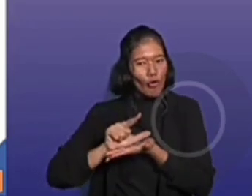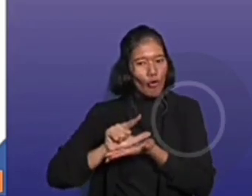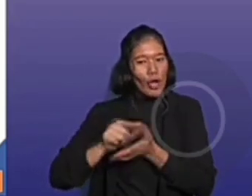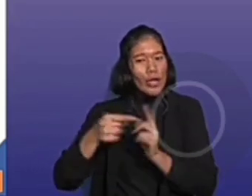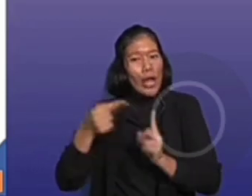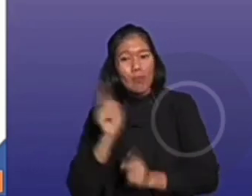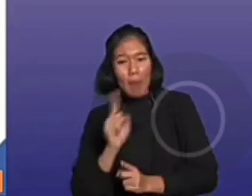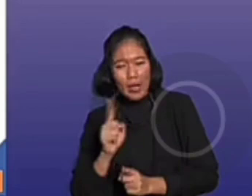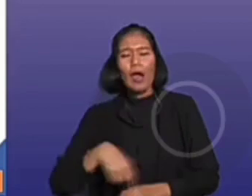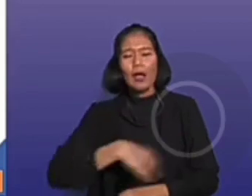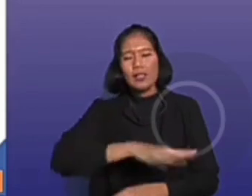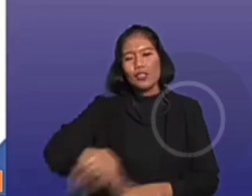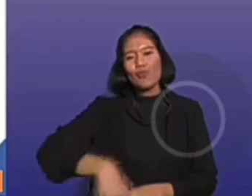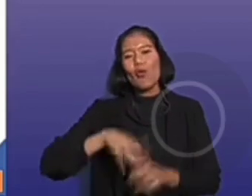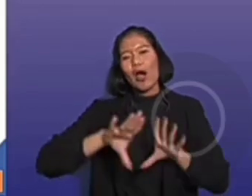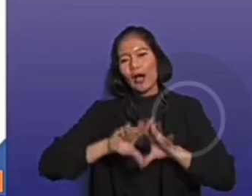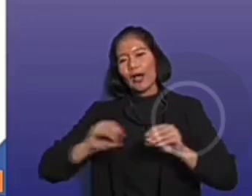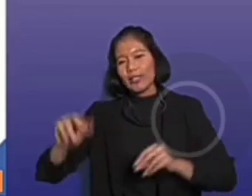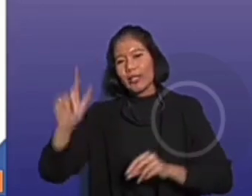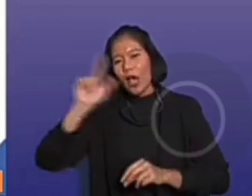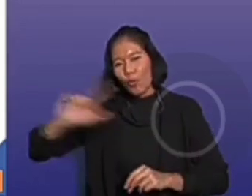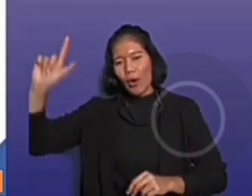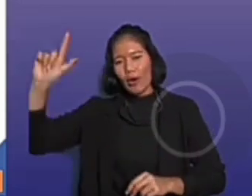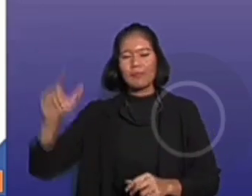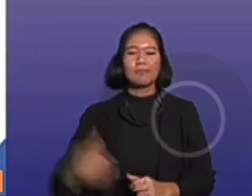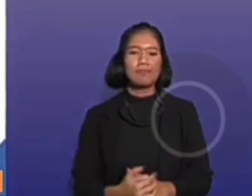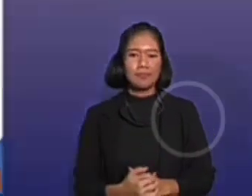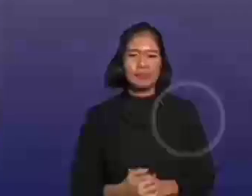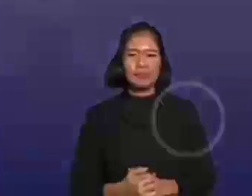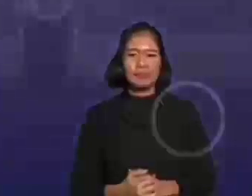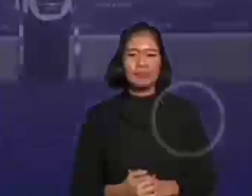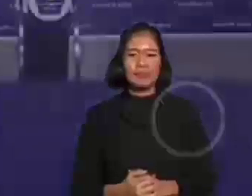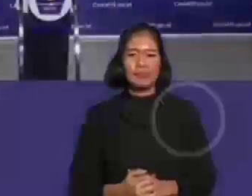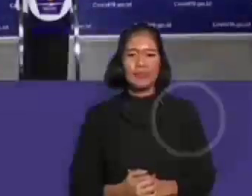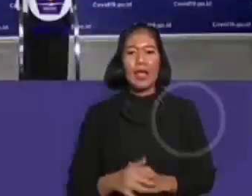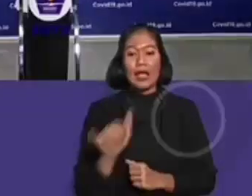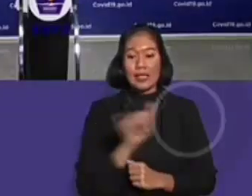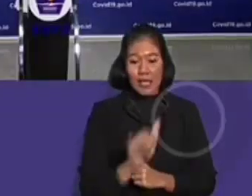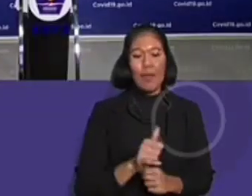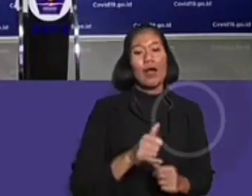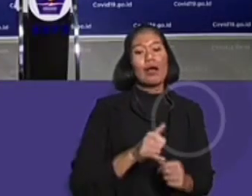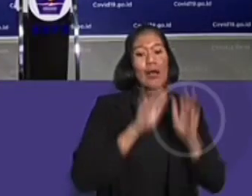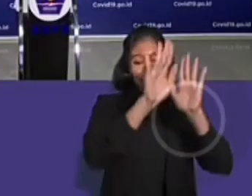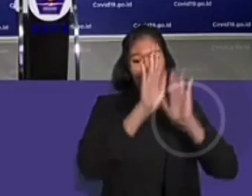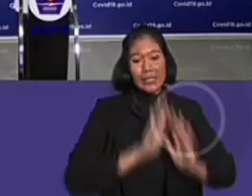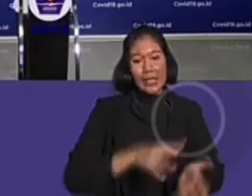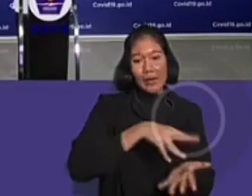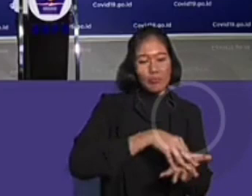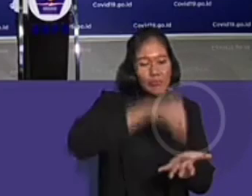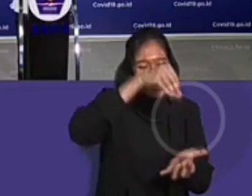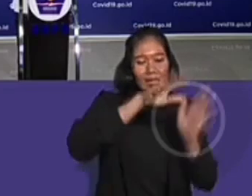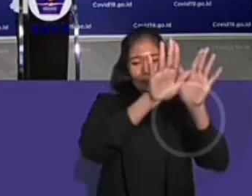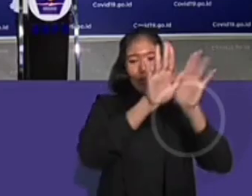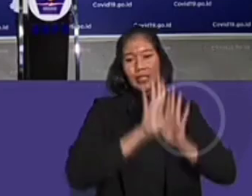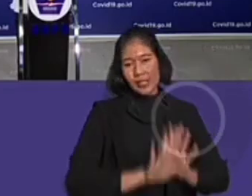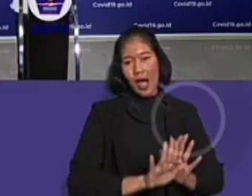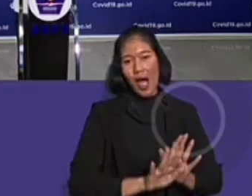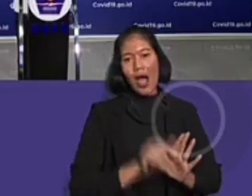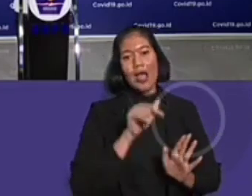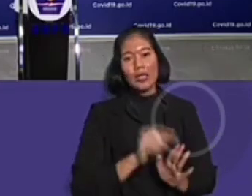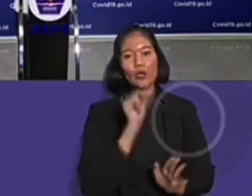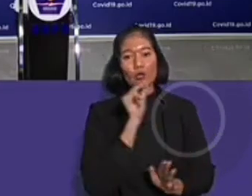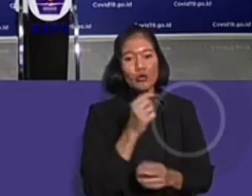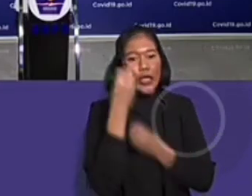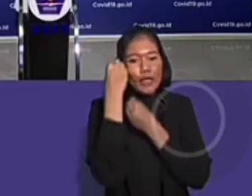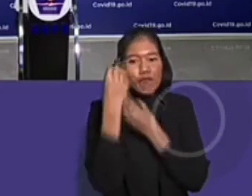para pekerja migran Indonesia. Demikian juga dengan air center yang kami bentuk yang mengupdate ke pulangan para